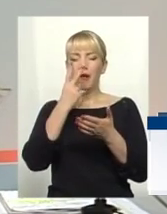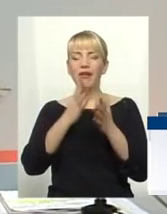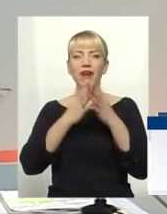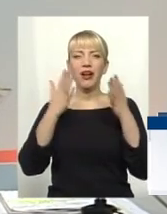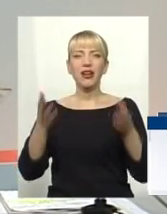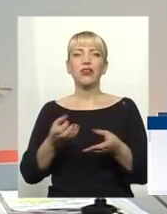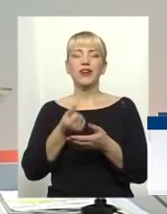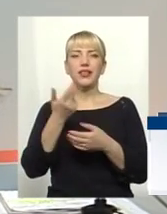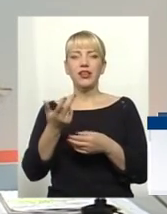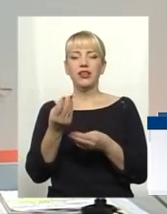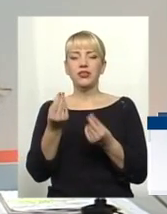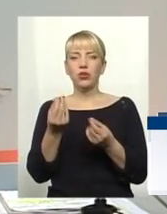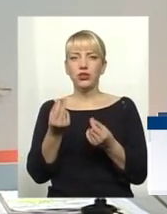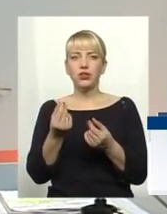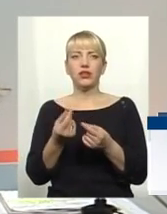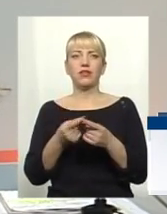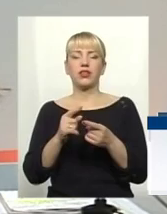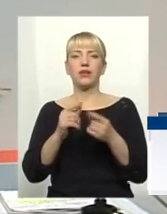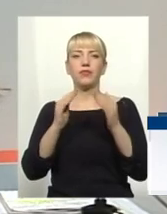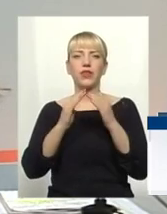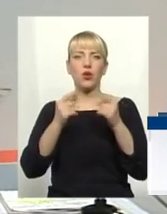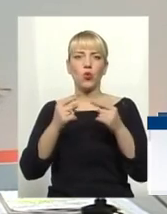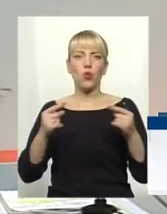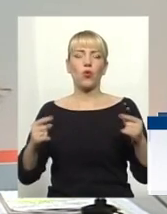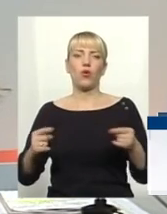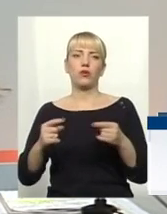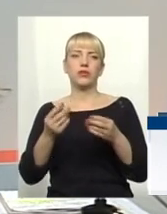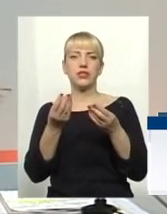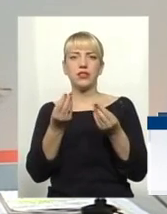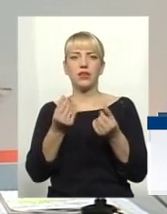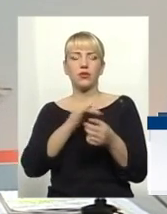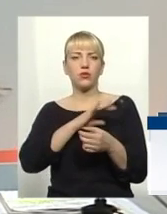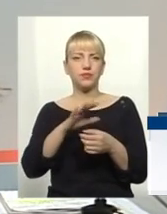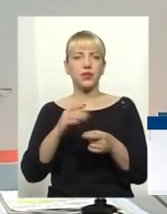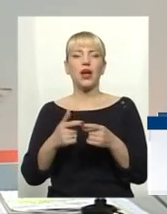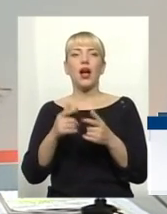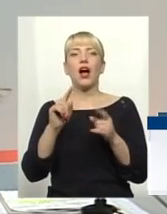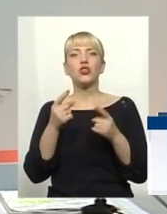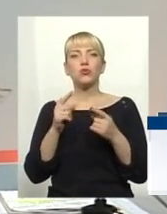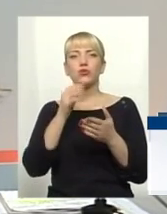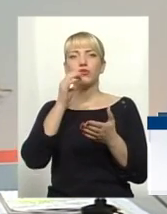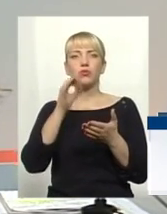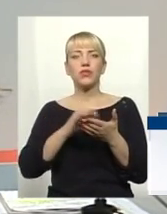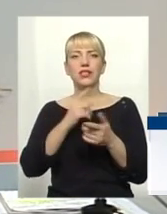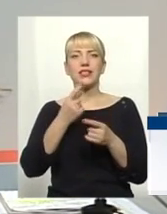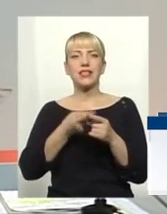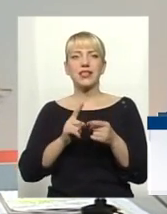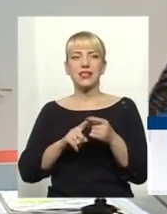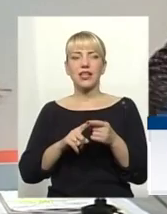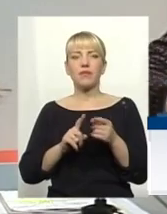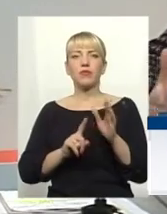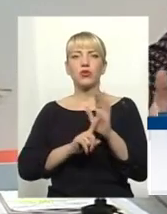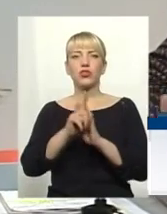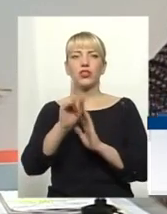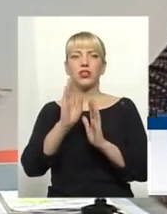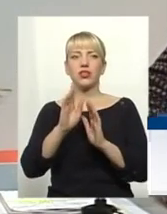готівки, нерухомості, корпоративних прав, коштовних речей. Однак, чомусь відповідальність за це наступає